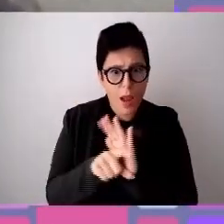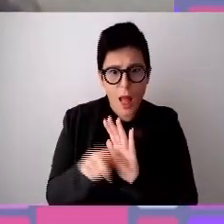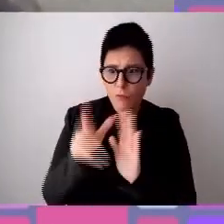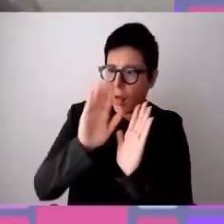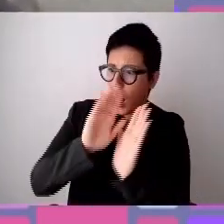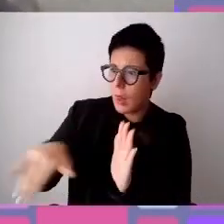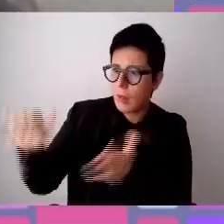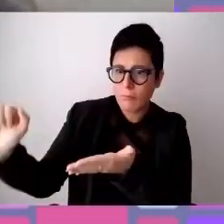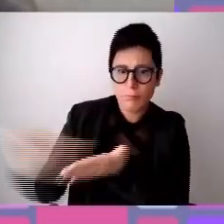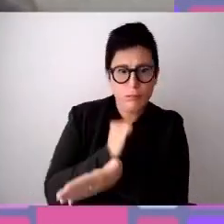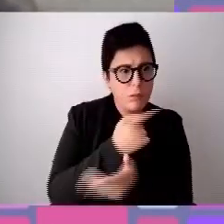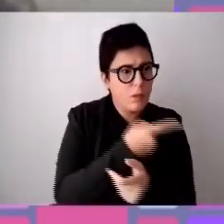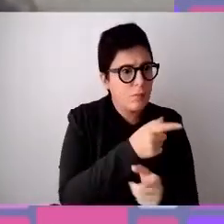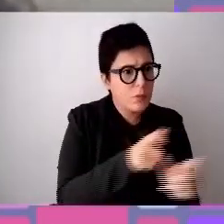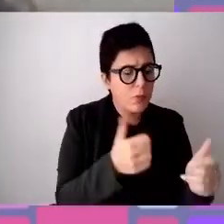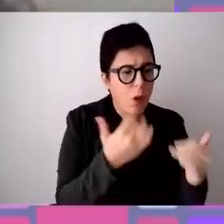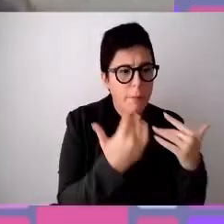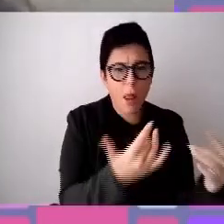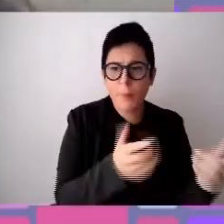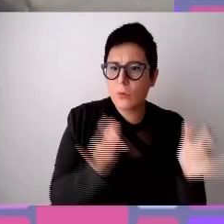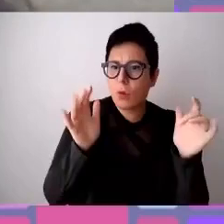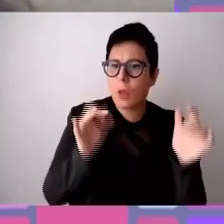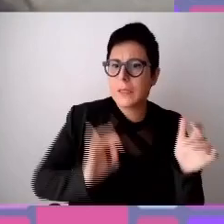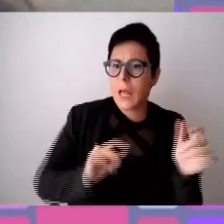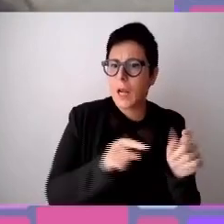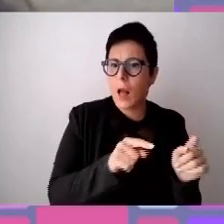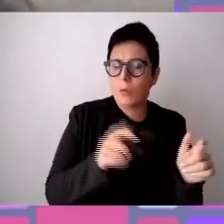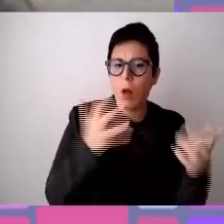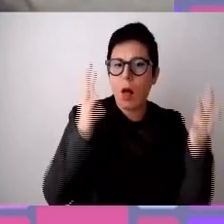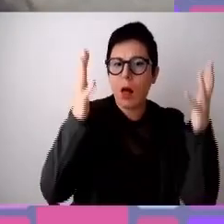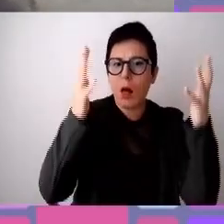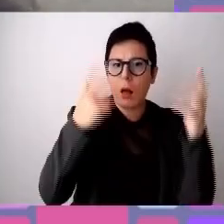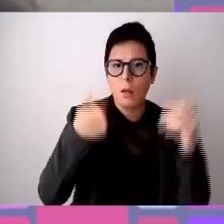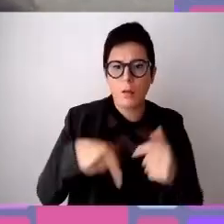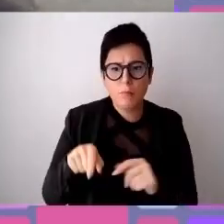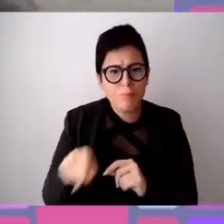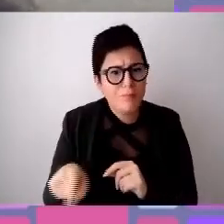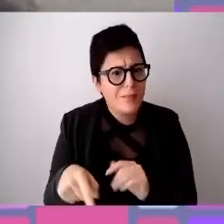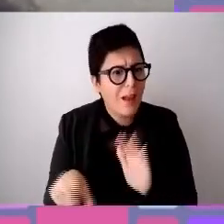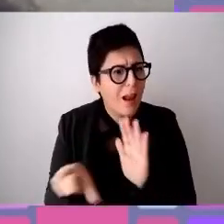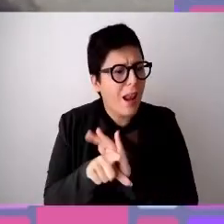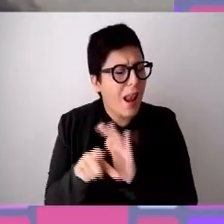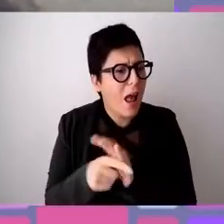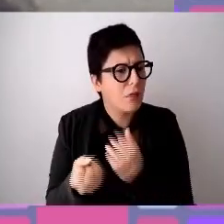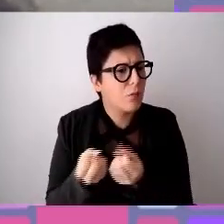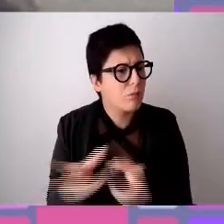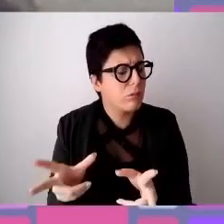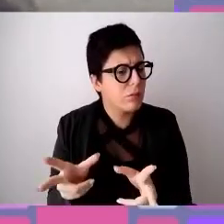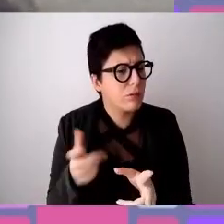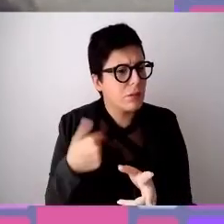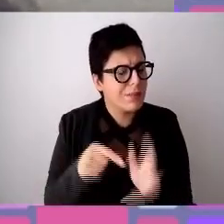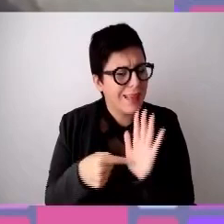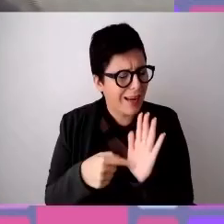nuovi diritti a tutte le persone LGBT, alle persone disabili e alle donne. Questo non è avvenuto e